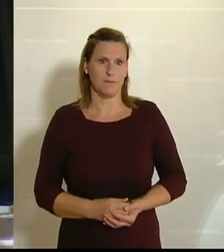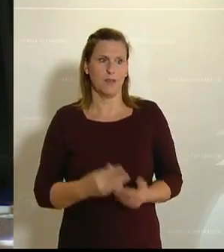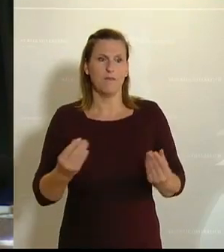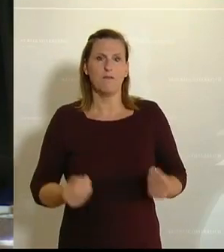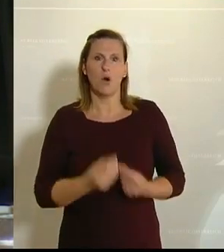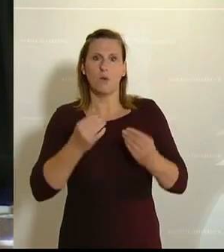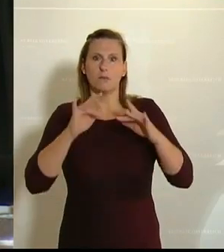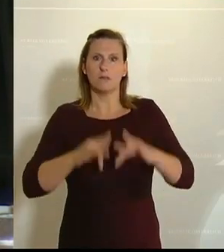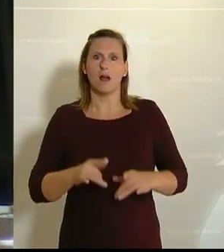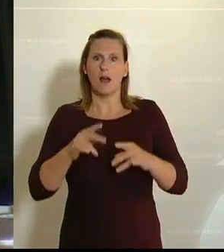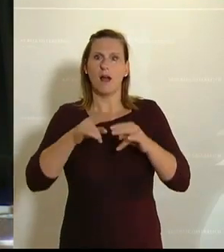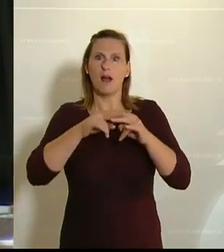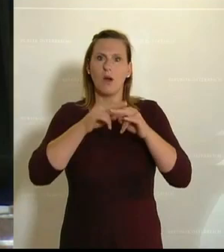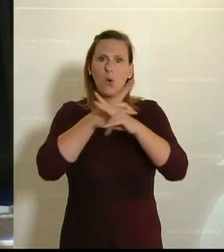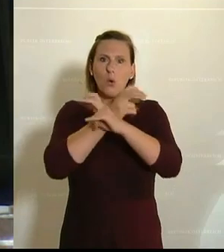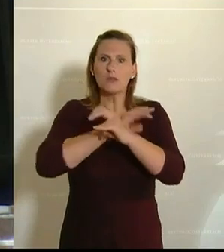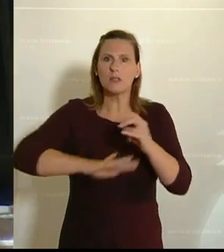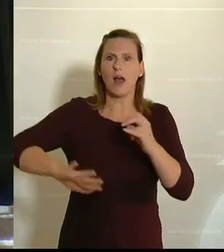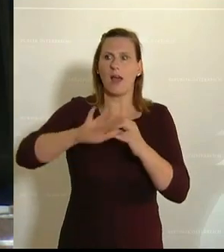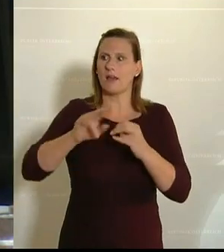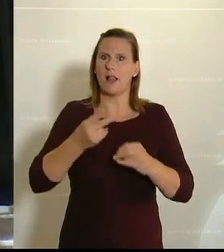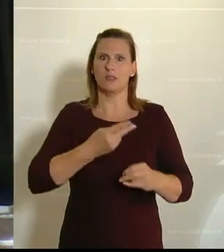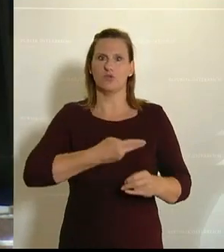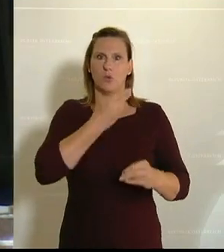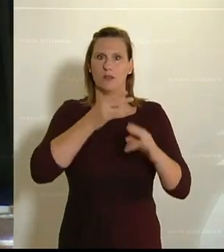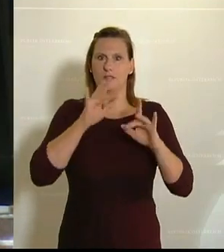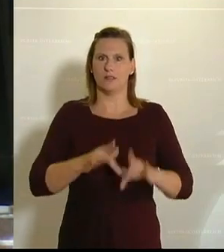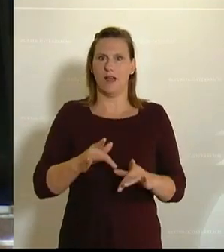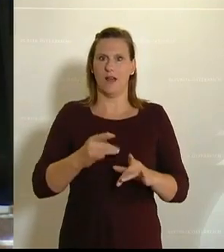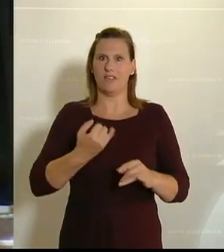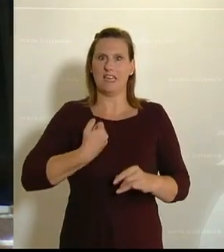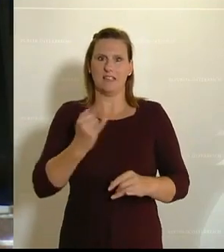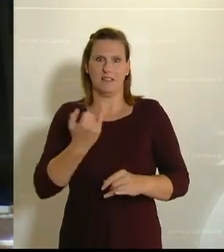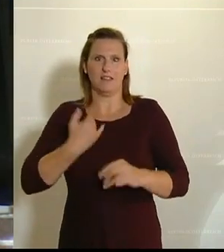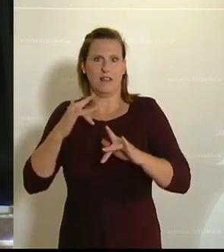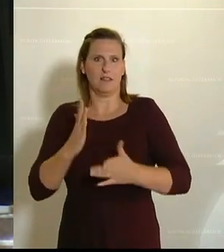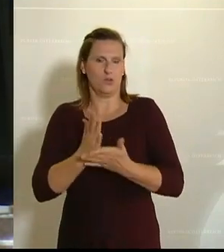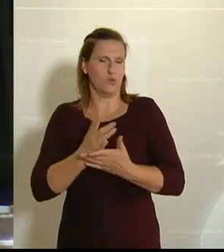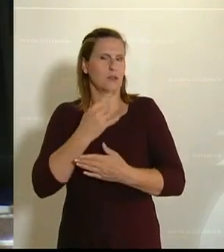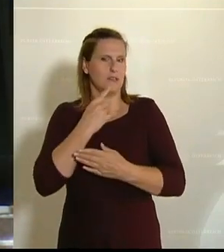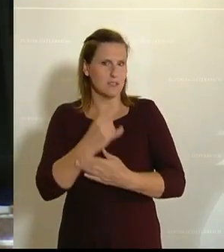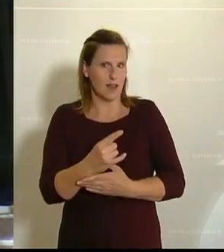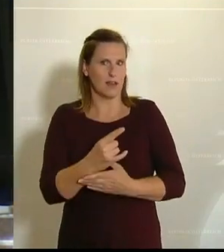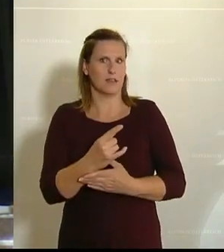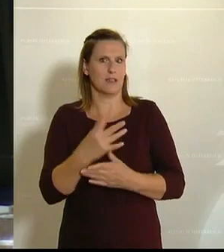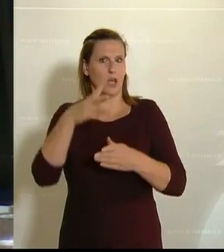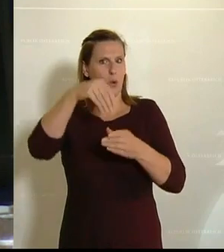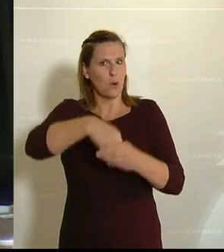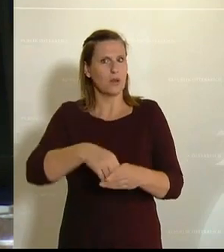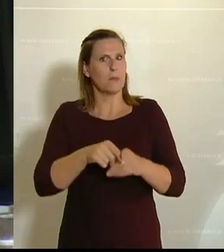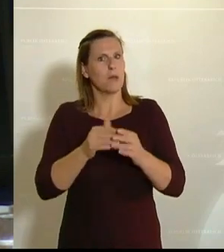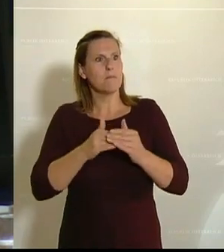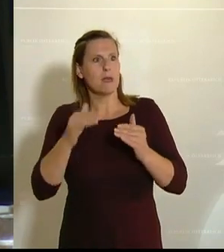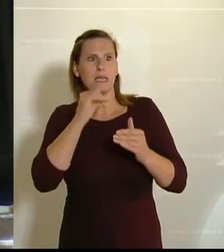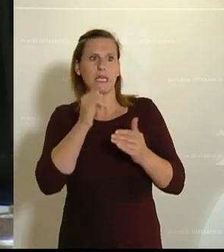Kulturnation Österreich geht, auf die wir alle stolz sind. Das ist Teil unserer Identität, das wurde gesagt. Aber es ist viel mehr als